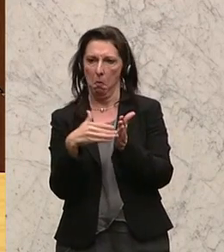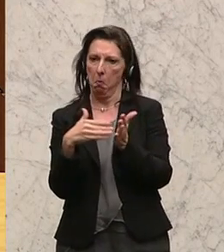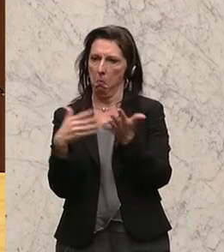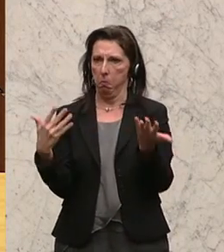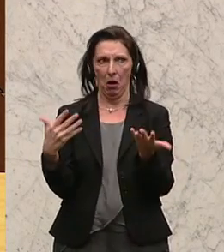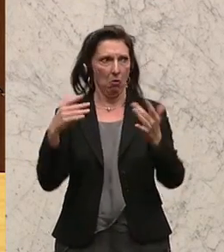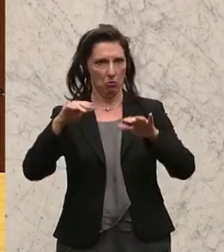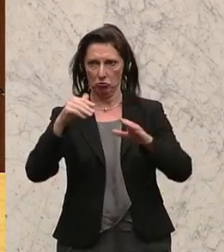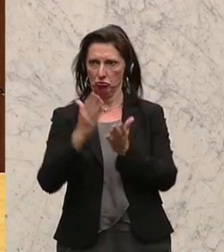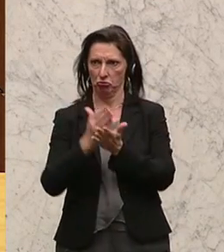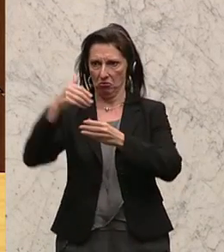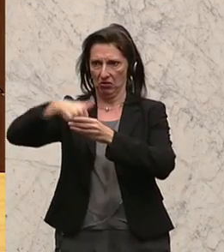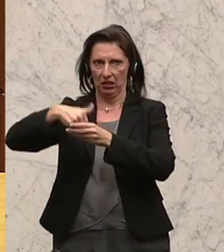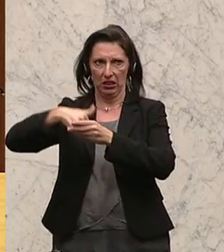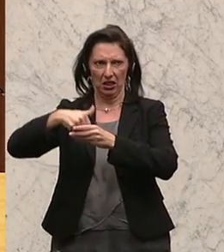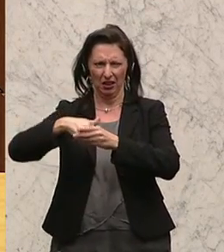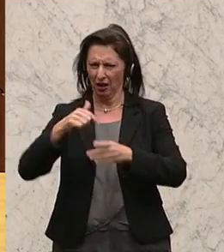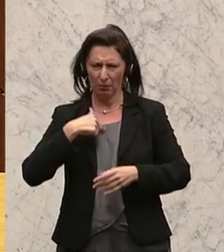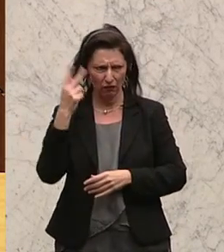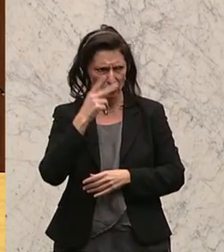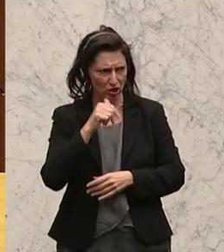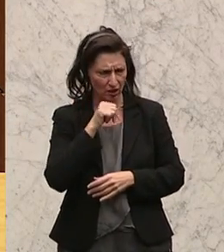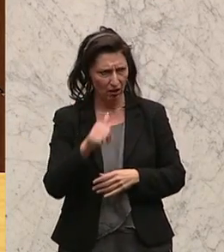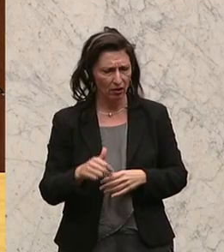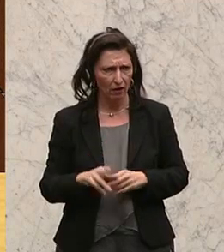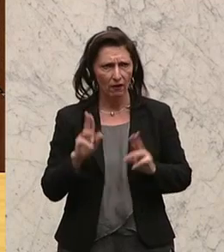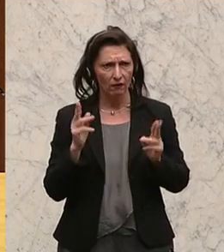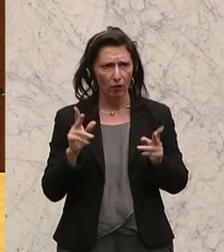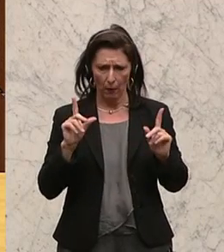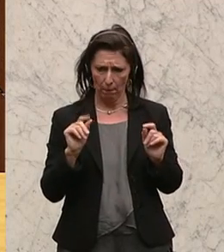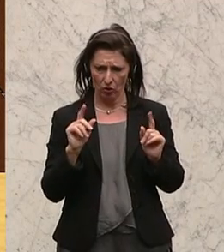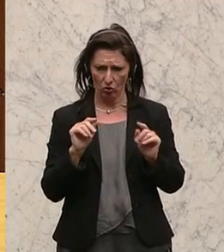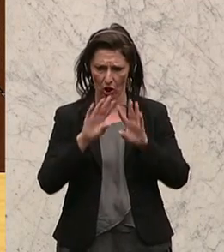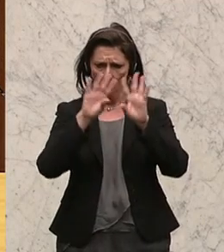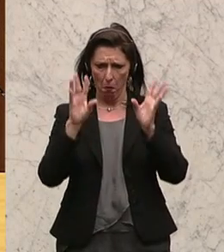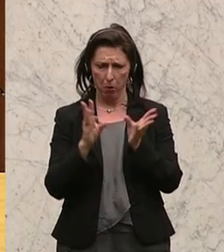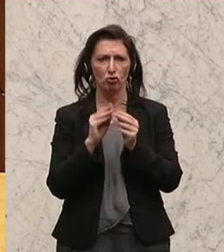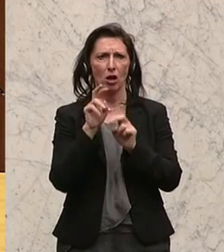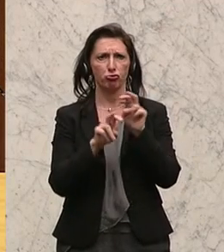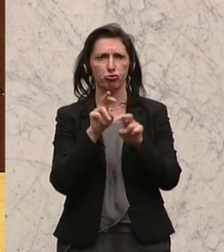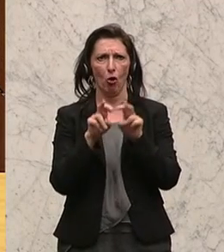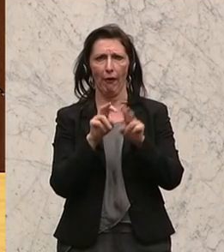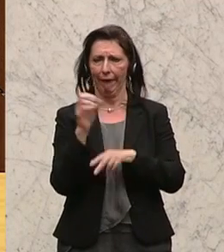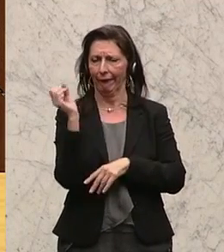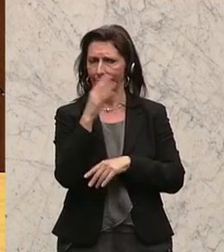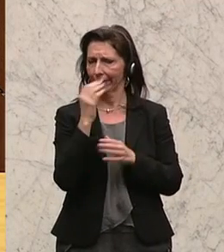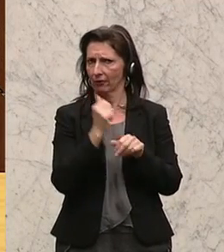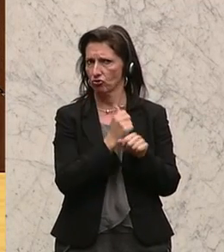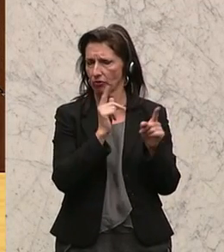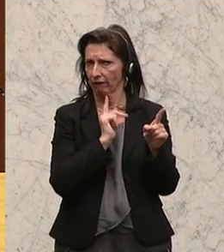gesagt das Verständnis, denn das führt ja letztendlich dazu, dass die geringe Pauschalbesteuerung mit Lichtenstein